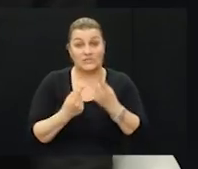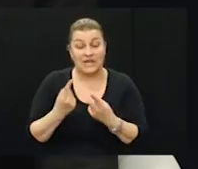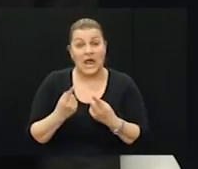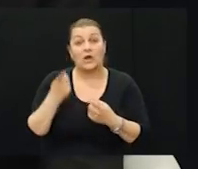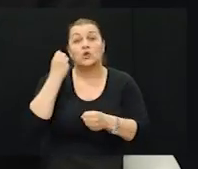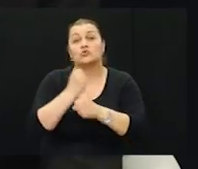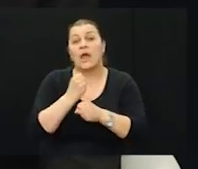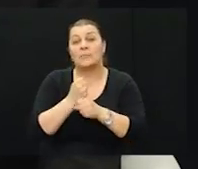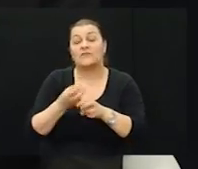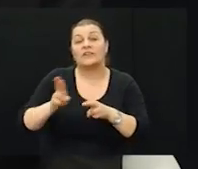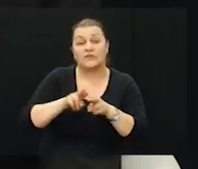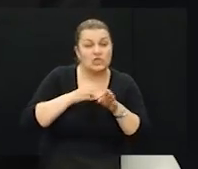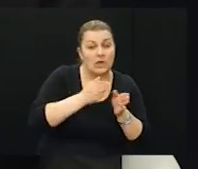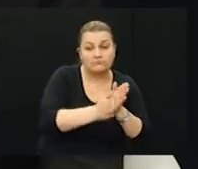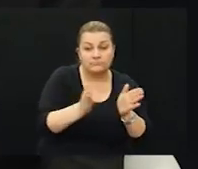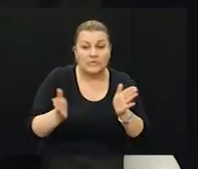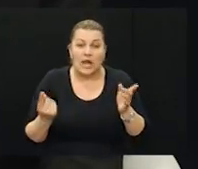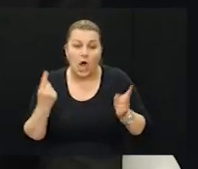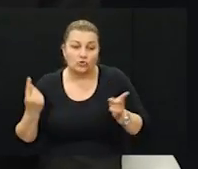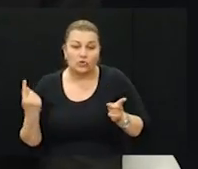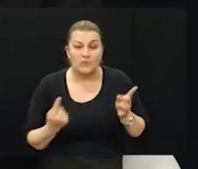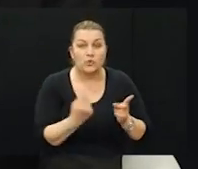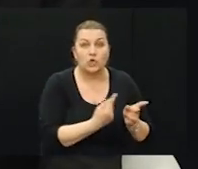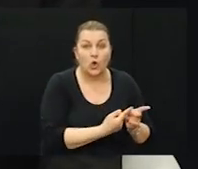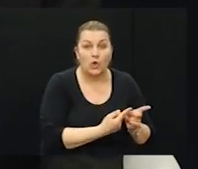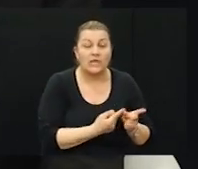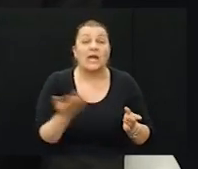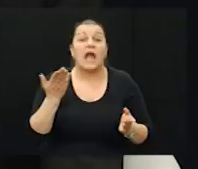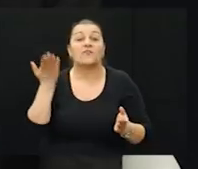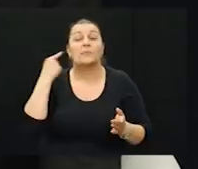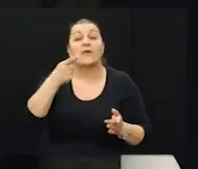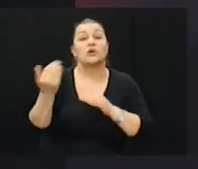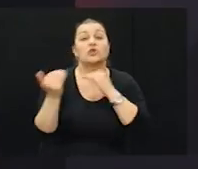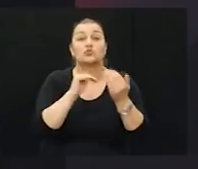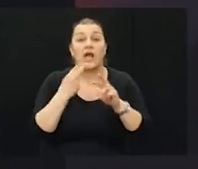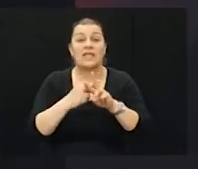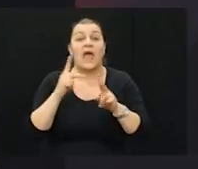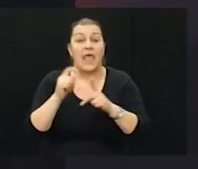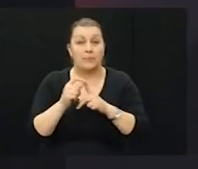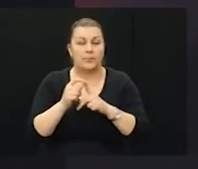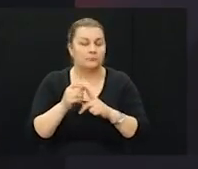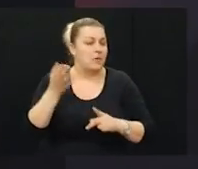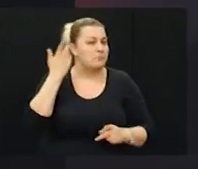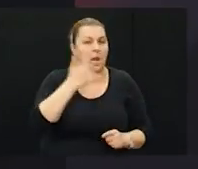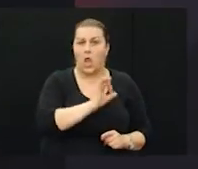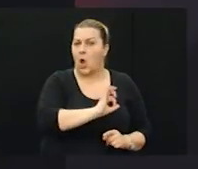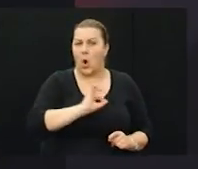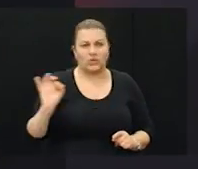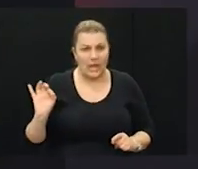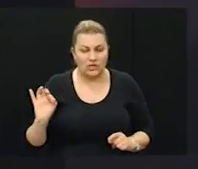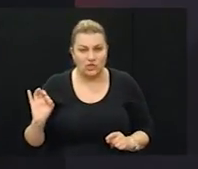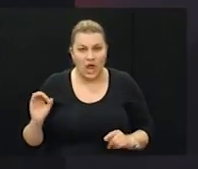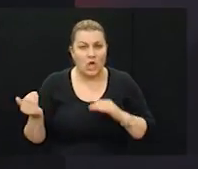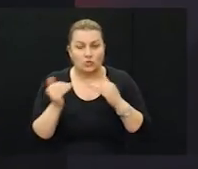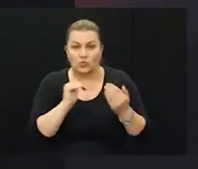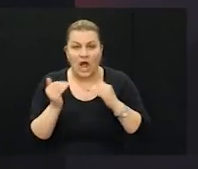razradili više varijanti. Kako je bila tad vaša suradnja sa HEP-om? Moja suradnja sa HEP-om je bila odlična. Direktor,